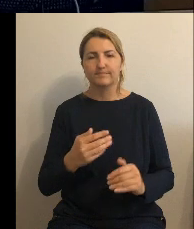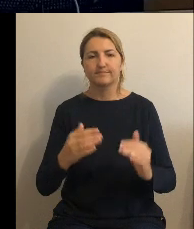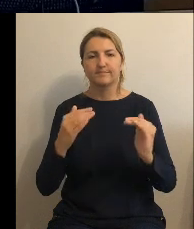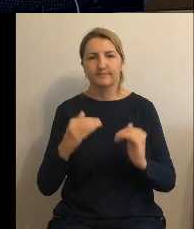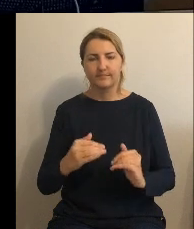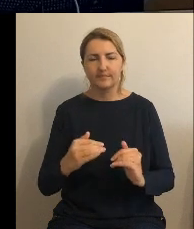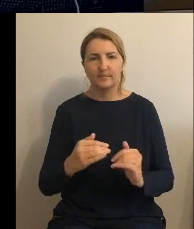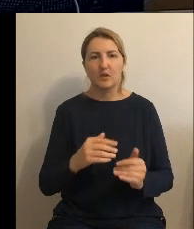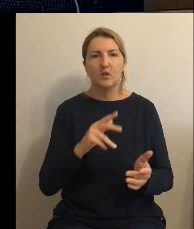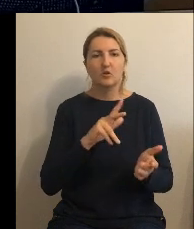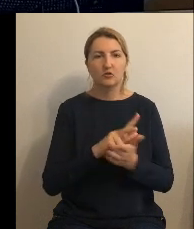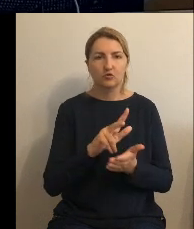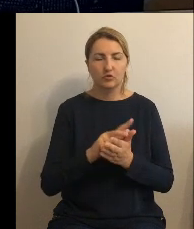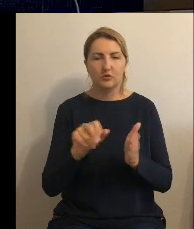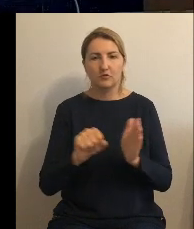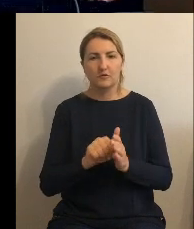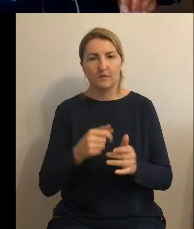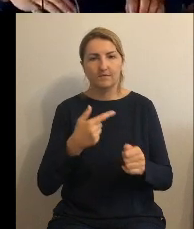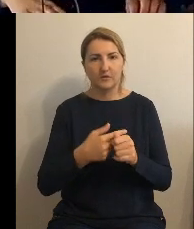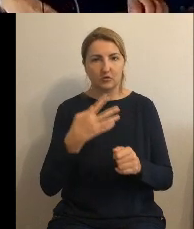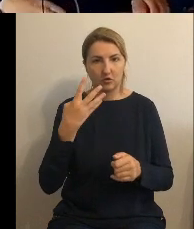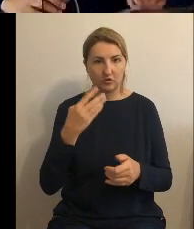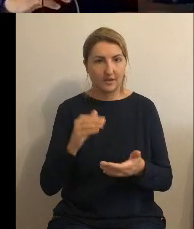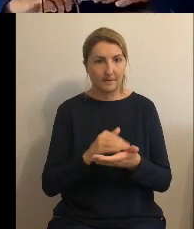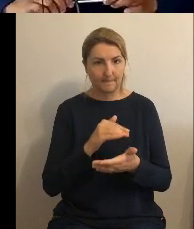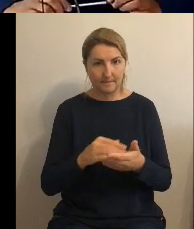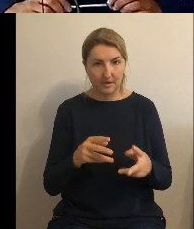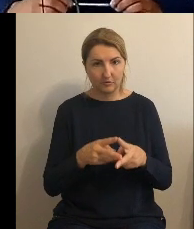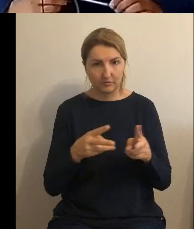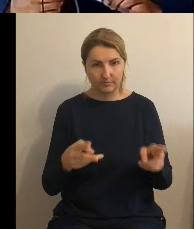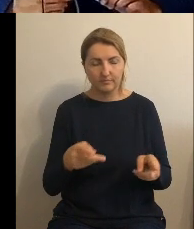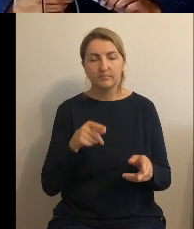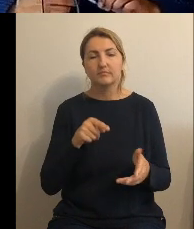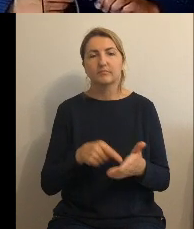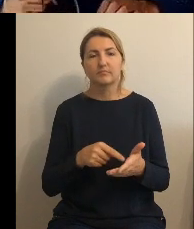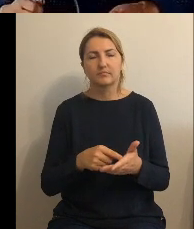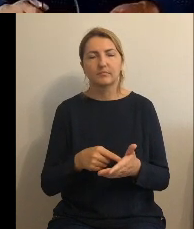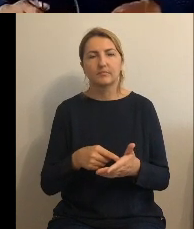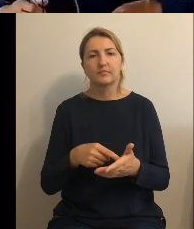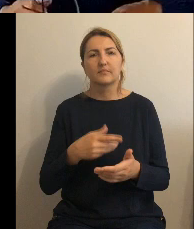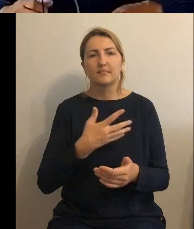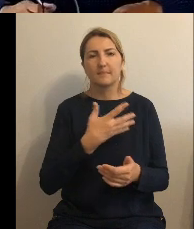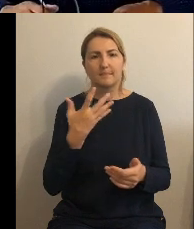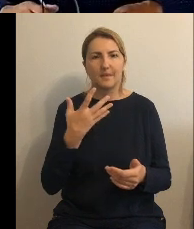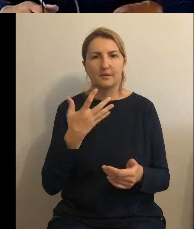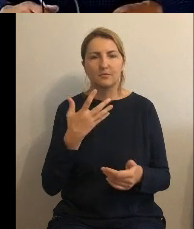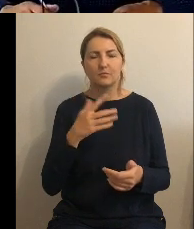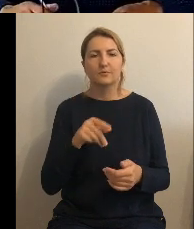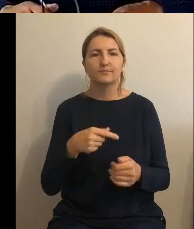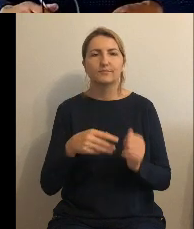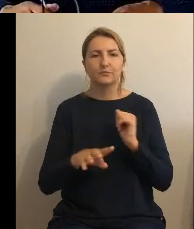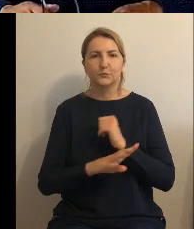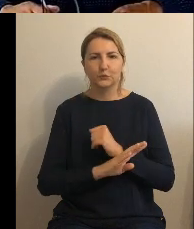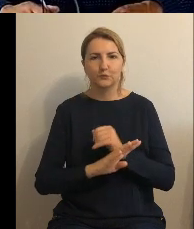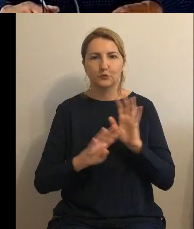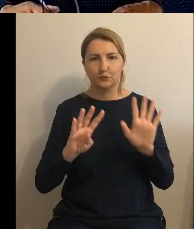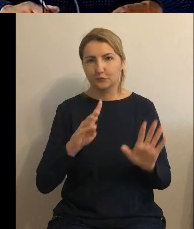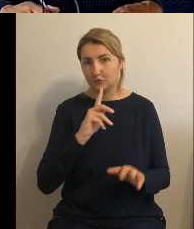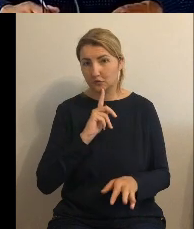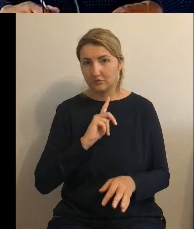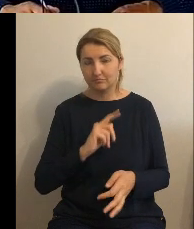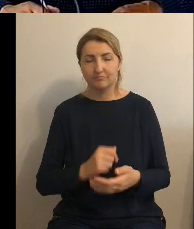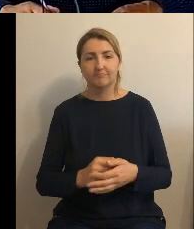miesiąca obowiązywania taryfy 5 złotych 99 groszy i w okresie od 25